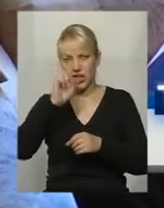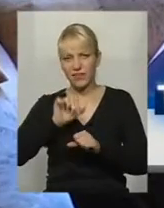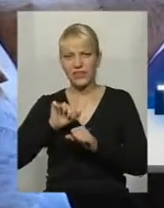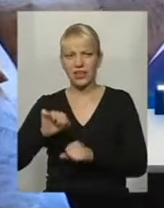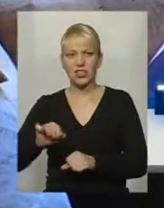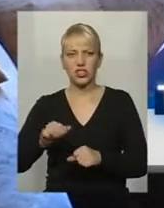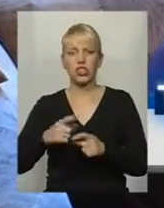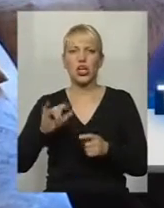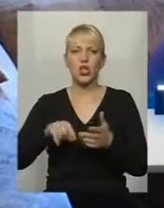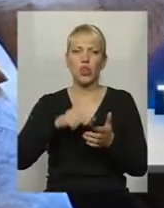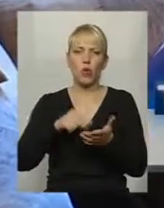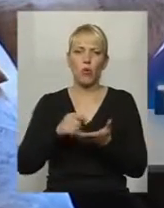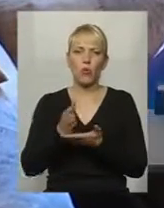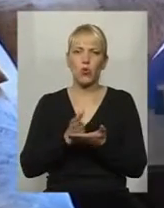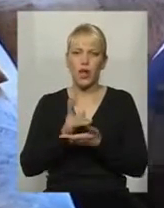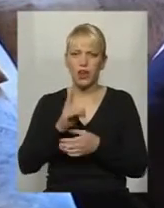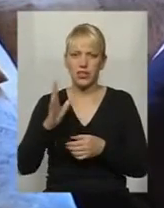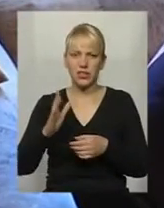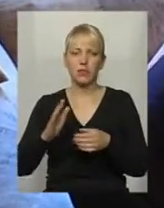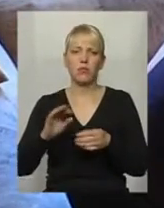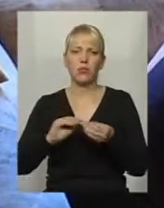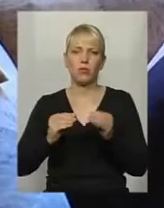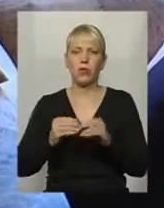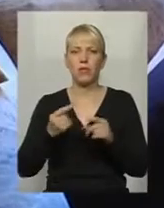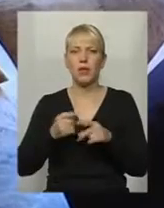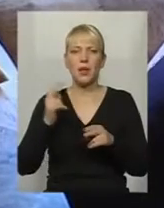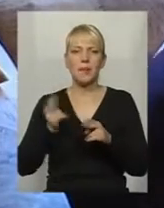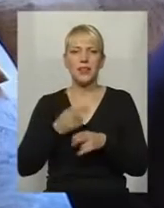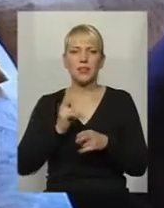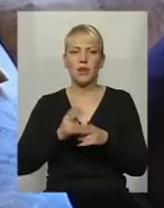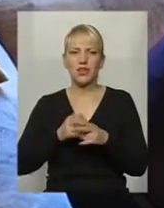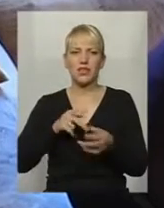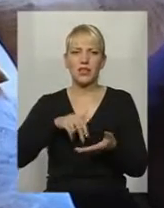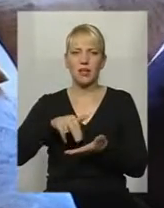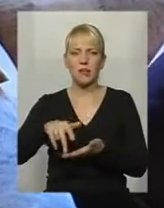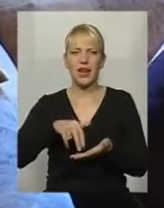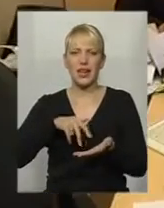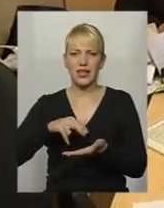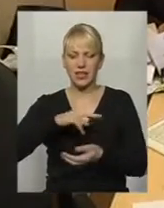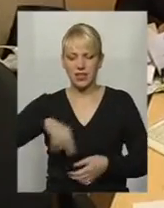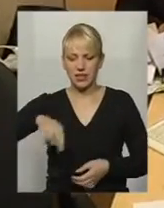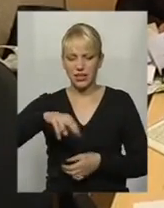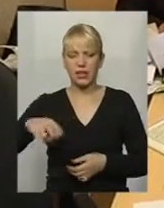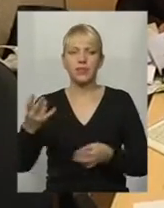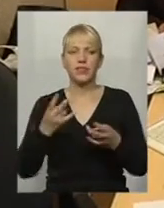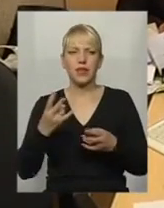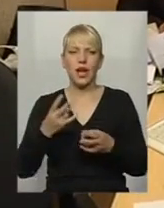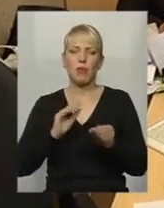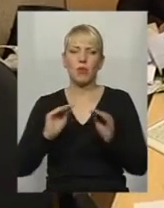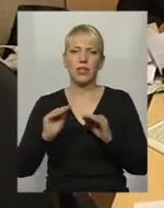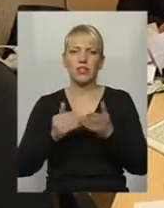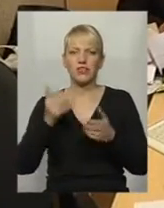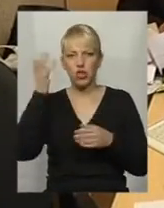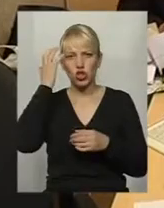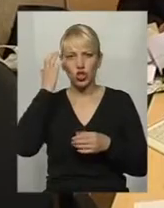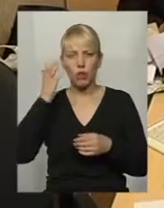скажімо, і комунальні проблеми, і той безбар'єрній перехід треба було обладнати. Від Чорноморського узбережжя